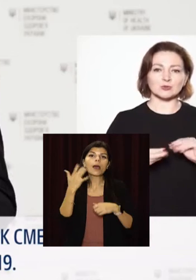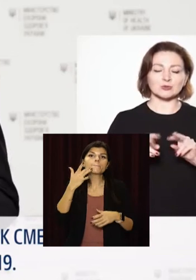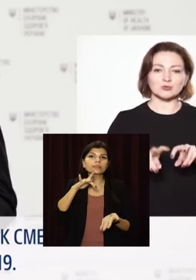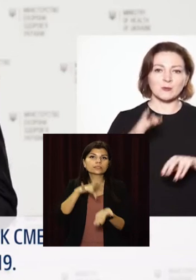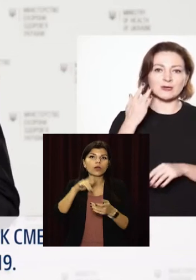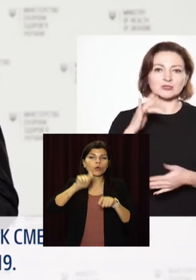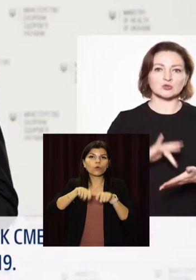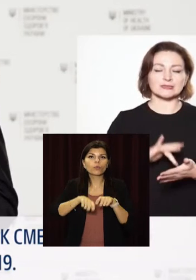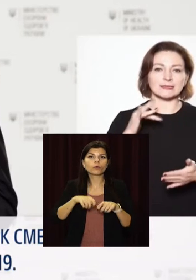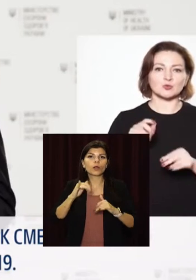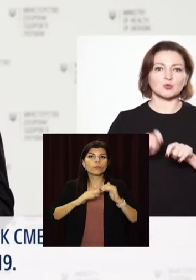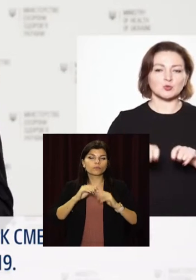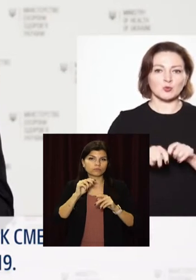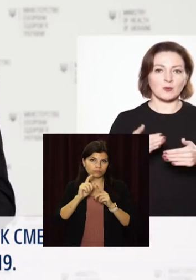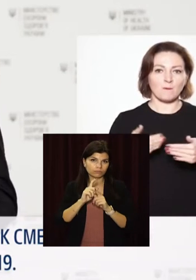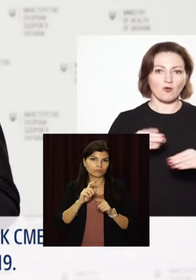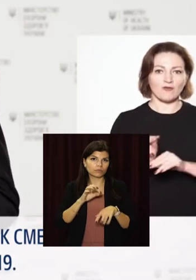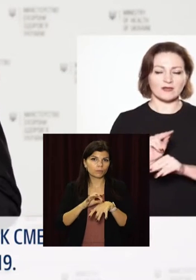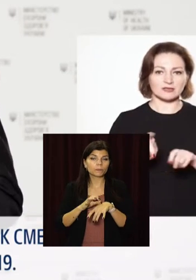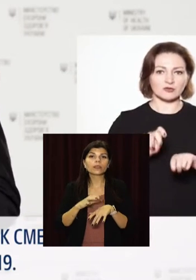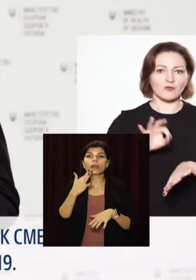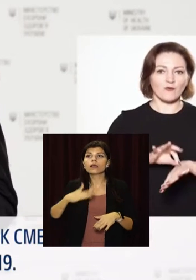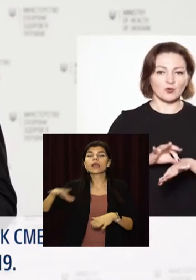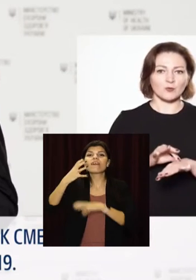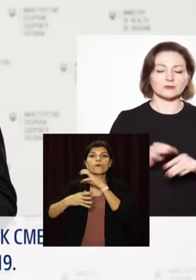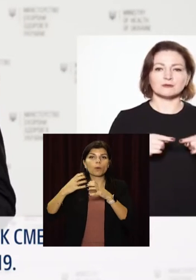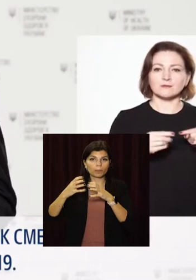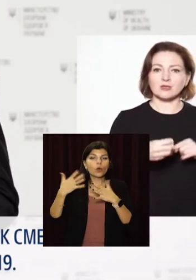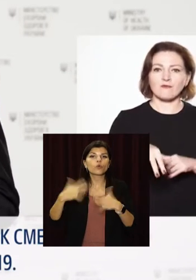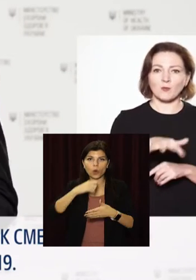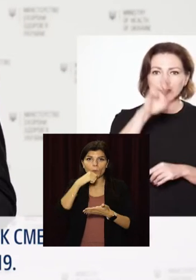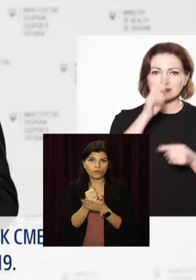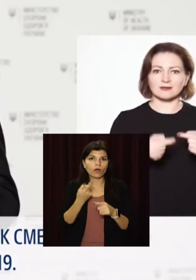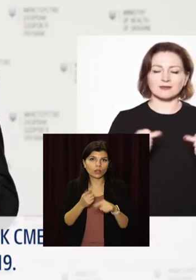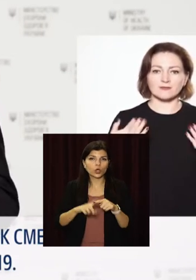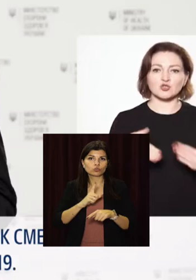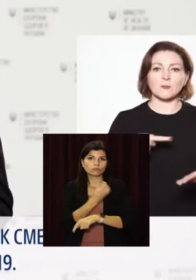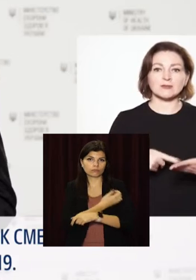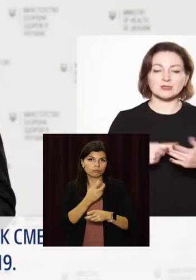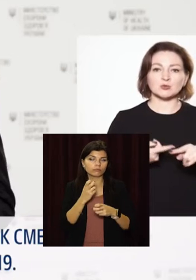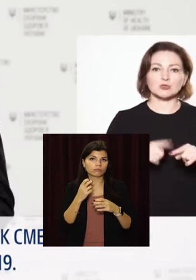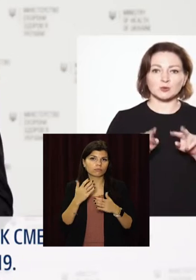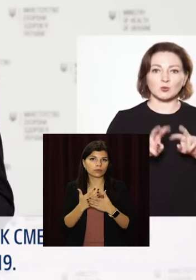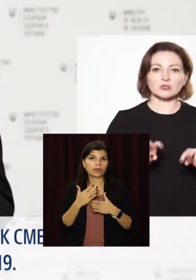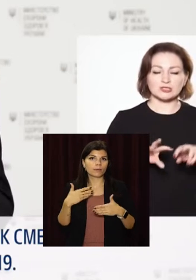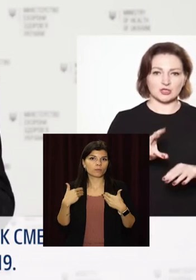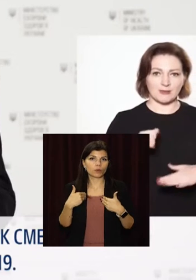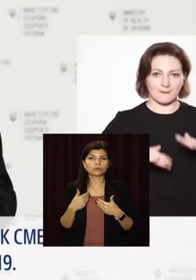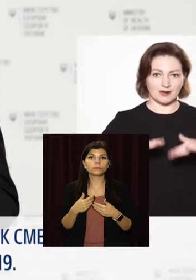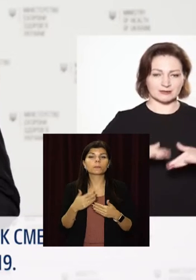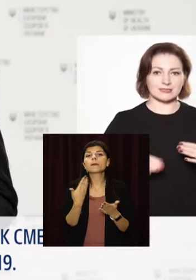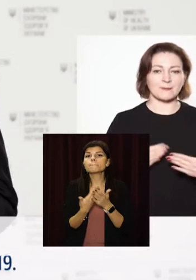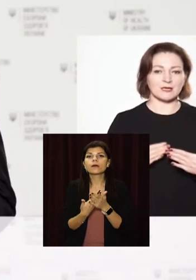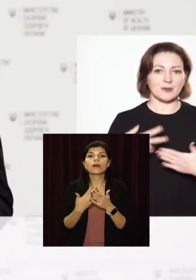центру з контролю та профілактики хвороб. Ряд європейських країн вже підтверджують це дослідження на практиці. Наприклад,